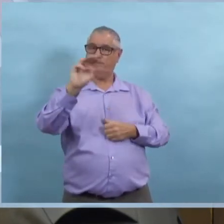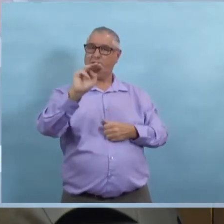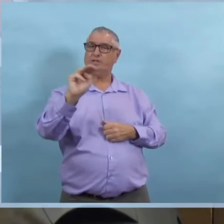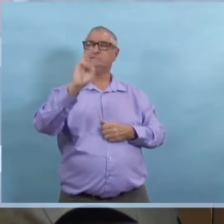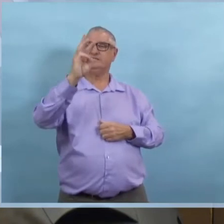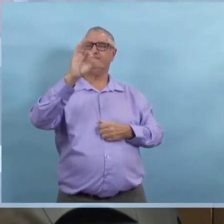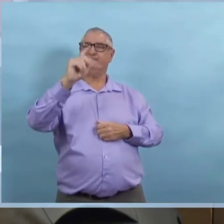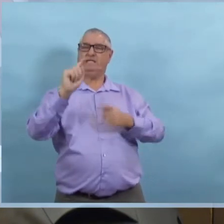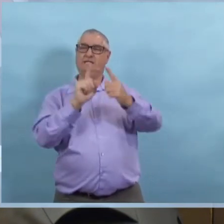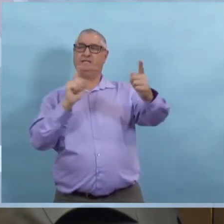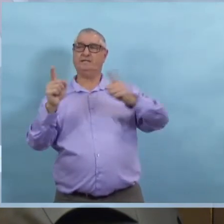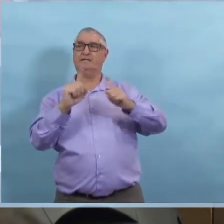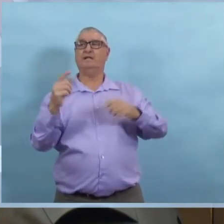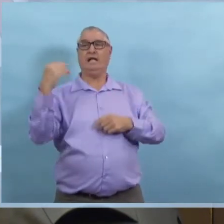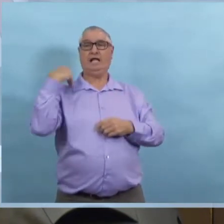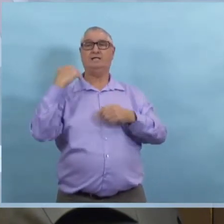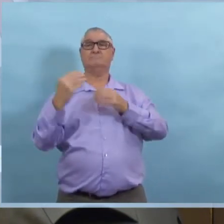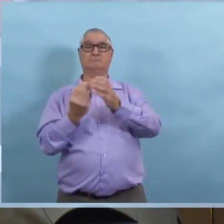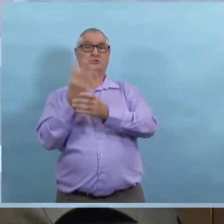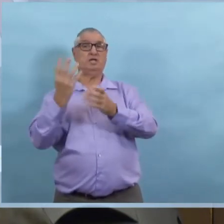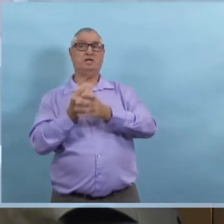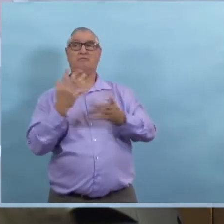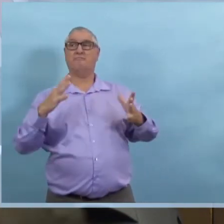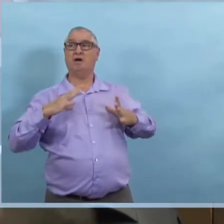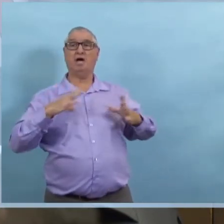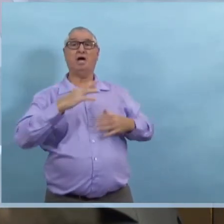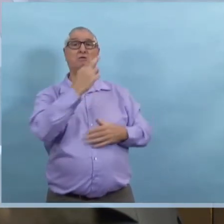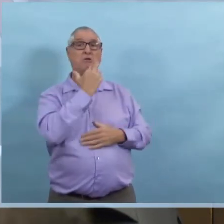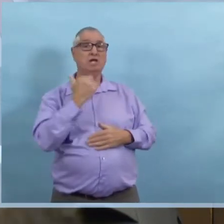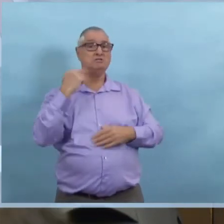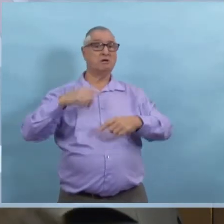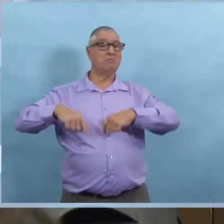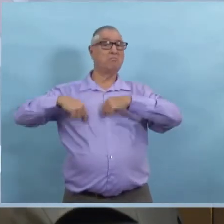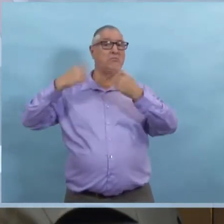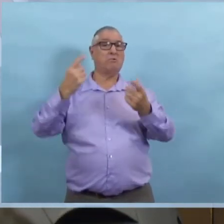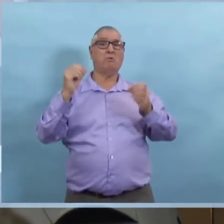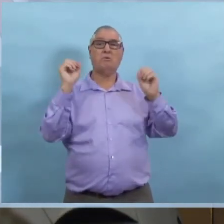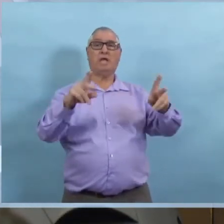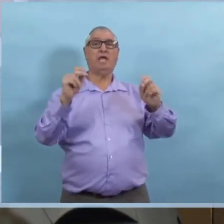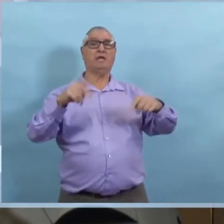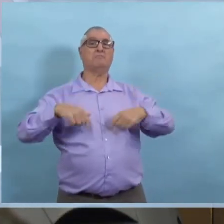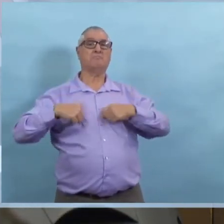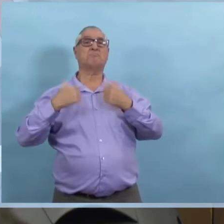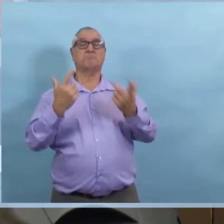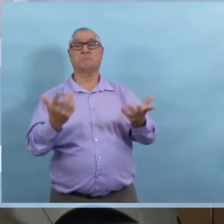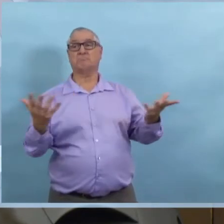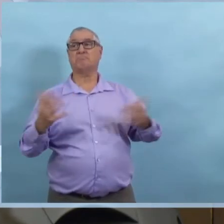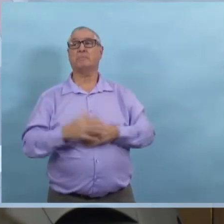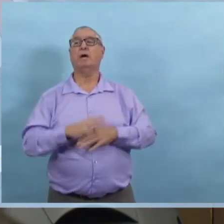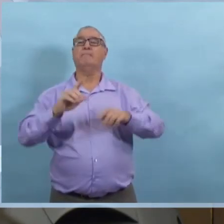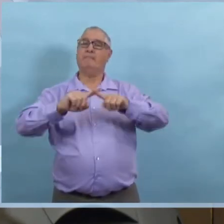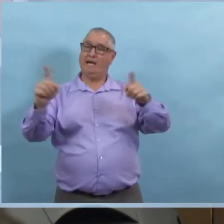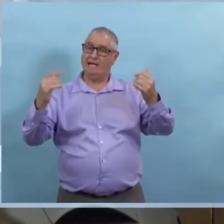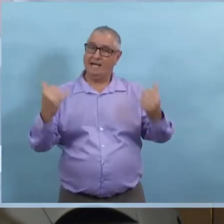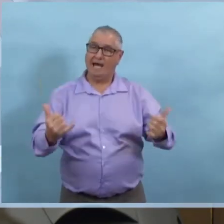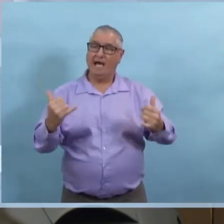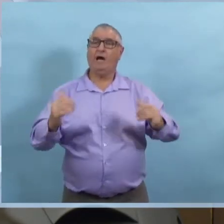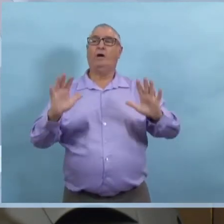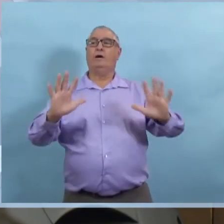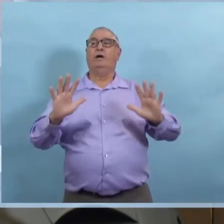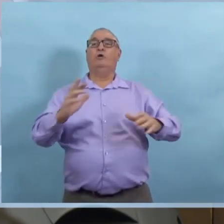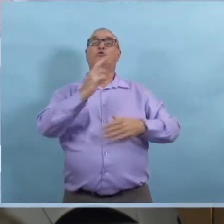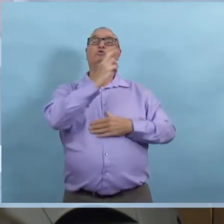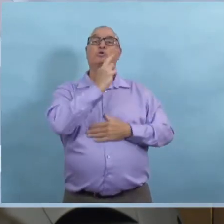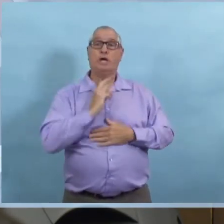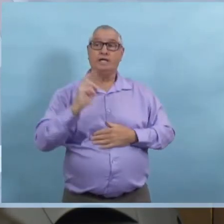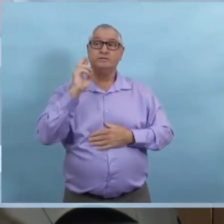il y a beaucoup d'exploitants qui nous ont dit qu'en fait, ça n pas eu de répercussions sur leur entreprise parce qu'ils devaient respecter cet éloignement physique. Alors, nous croyons que